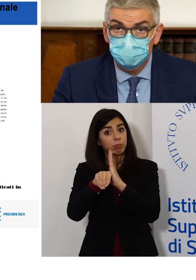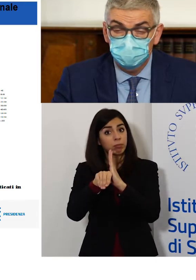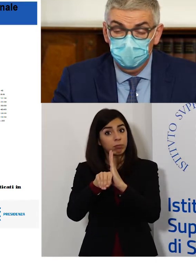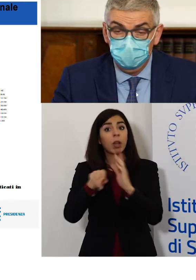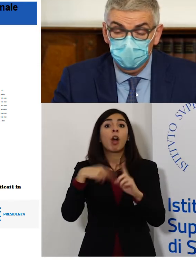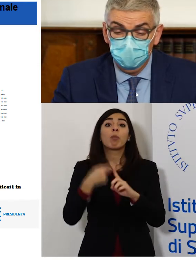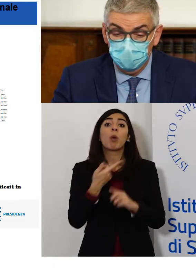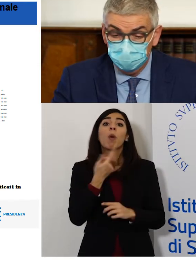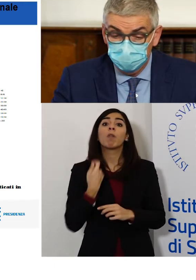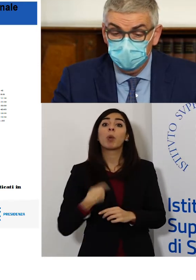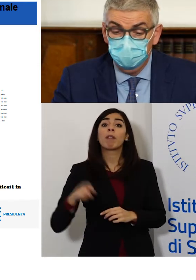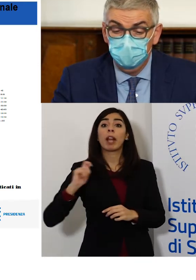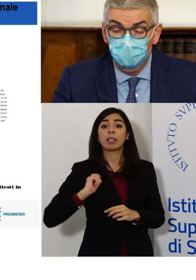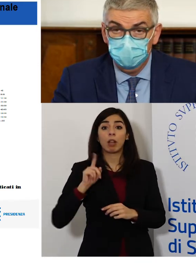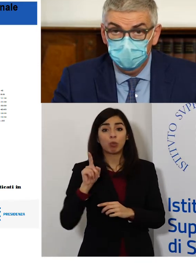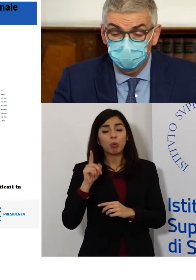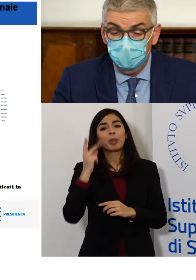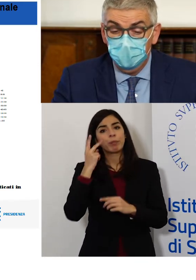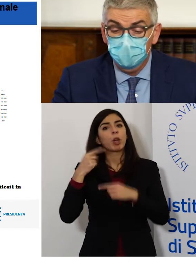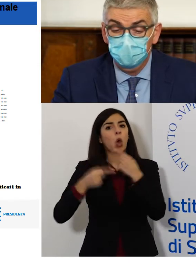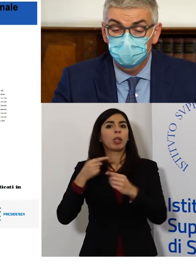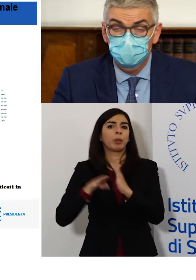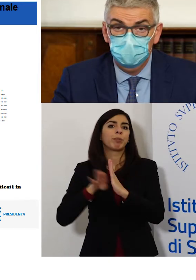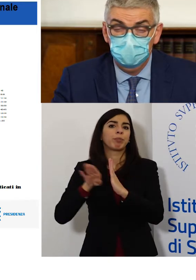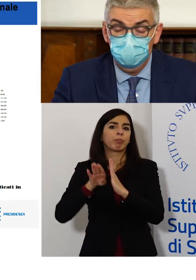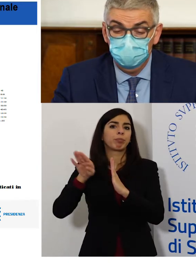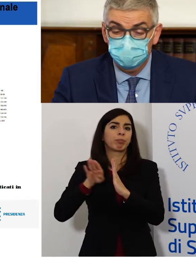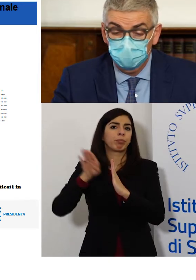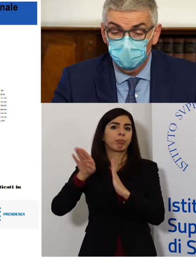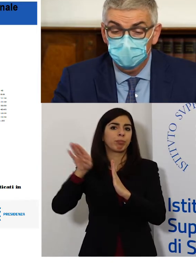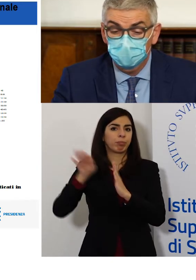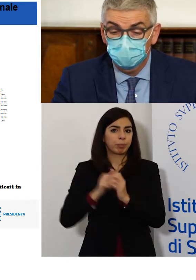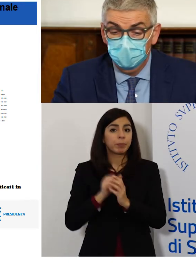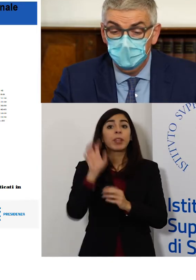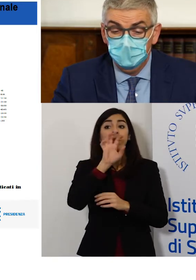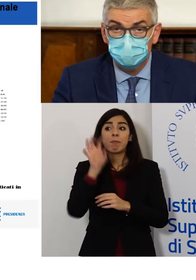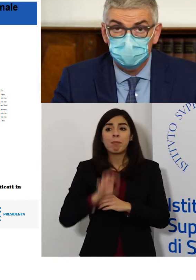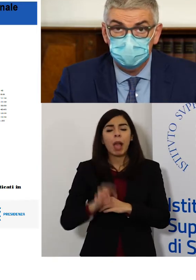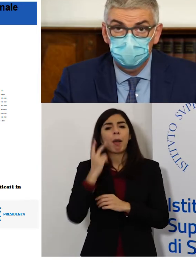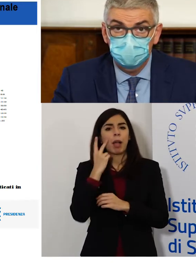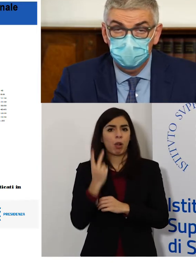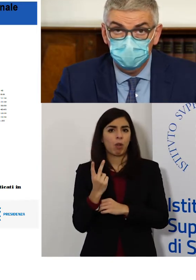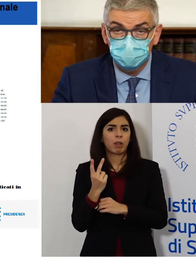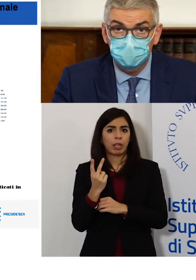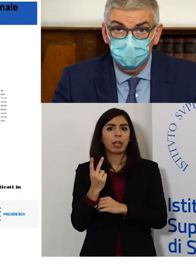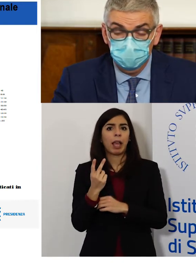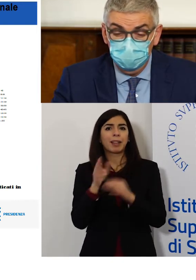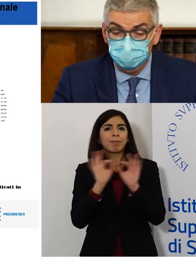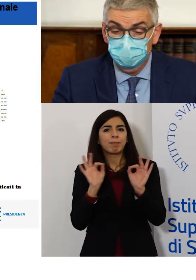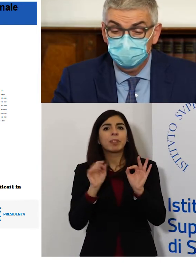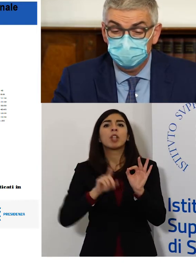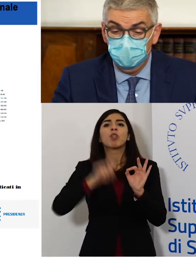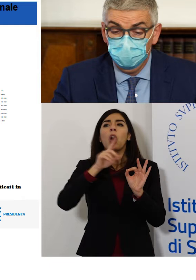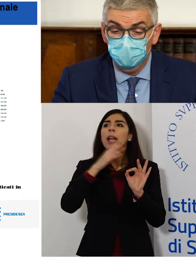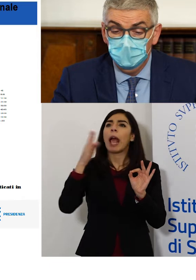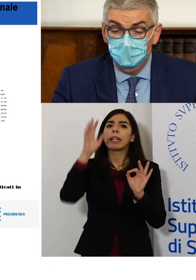regione Friuli Venezia Giulia che ha una crescita stabile. Guardando nella mappa, come vedete, si coglie come sostanzialmente le regioni del nord